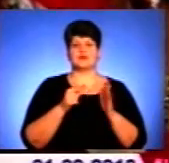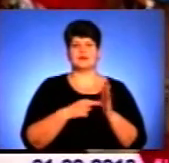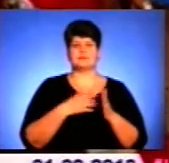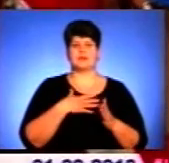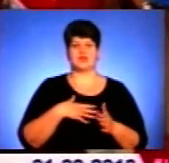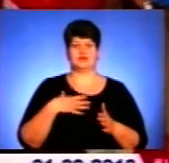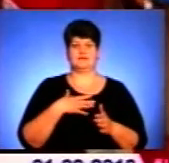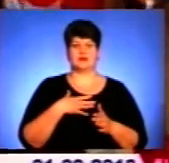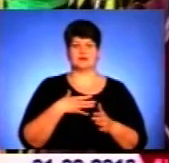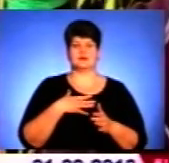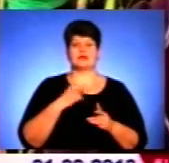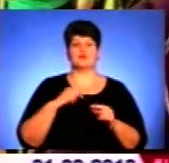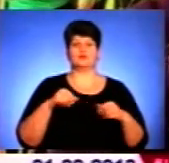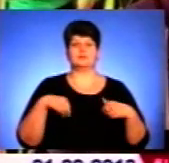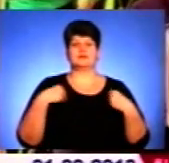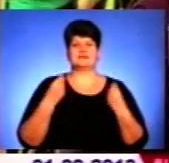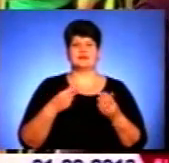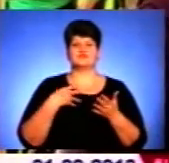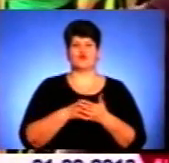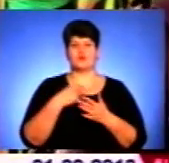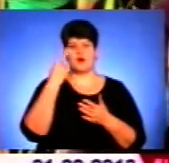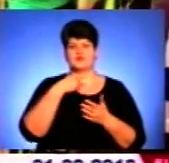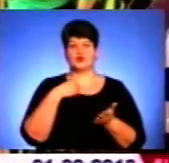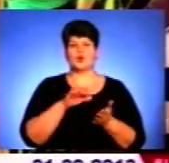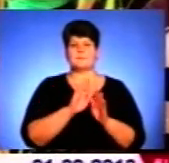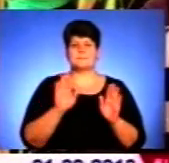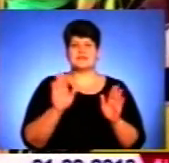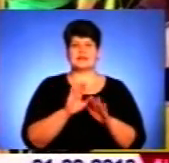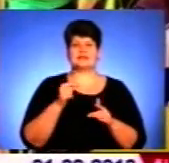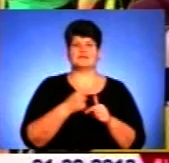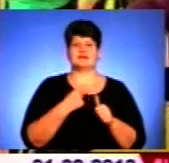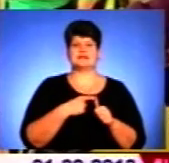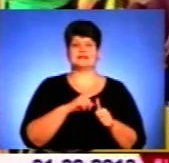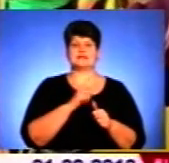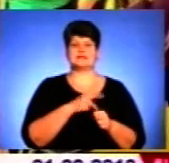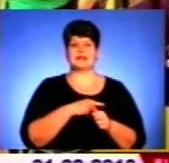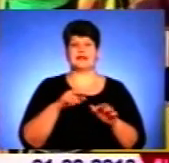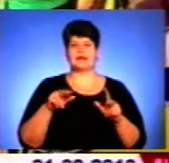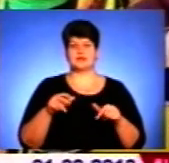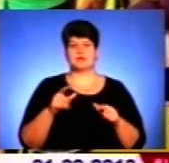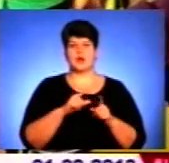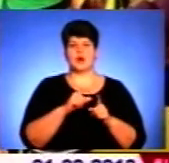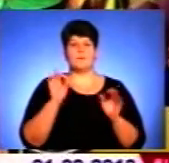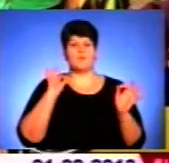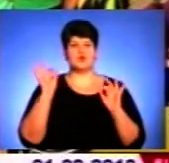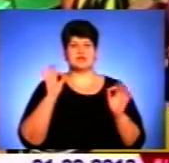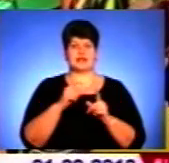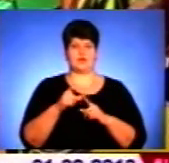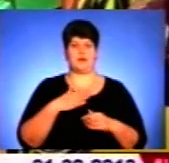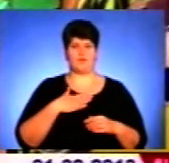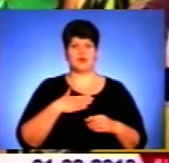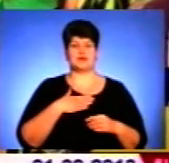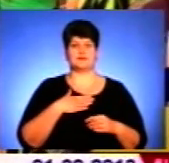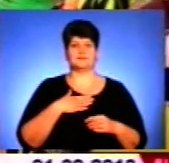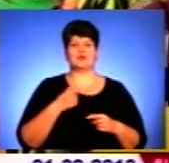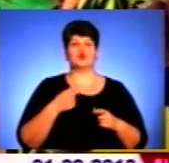Я буду представляти свою авторську пісню, яка називається «Сила танцю. Музика і слова мої». Я до цього